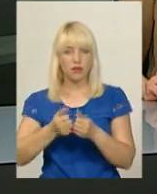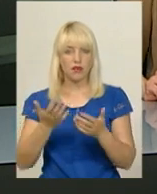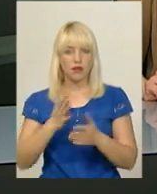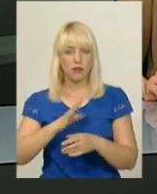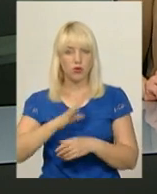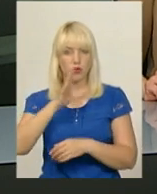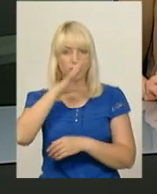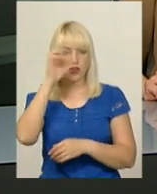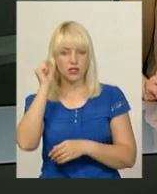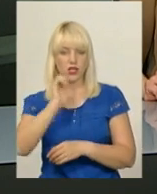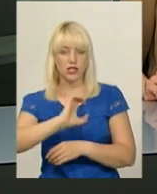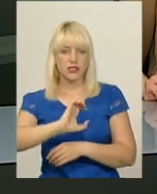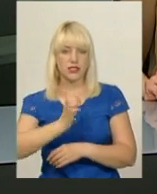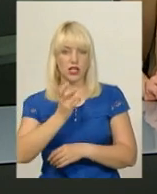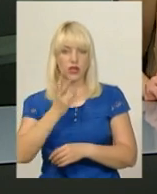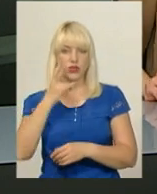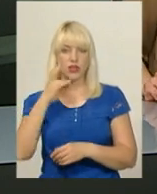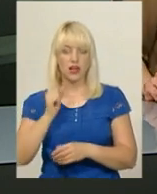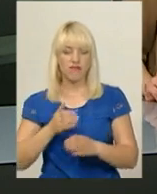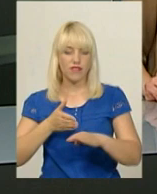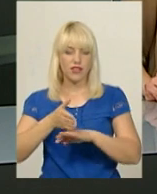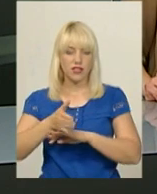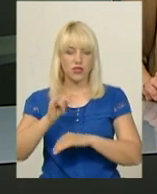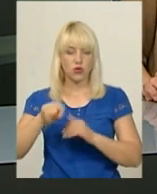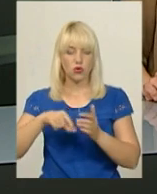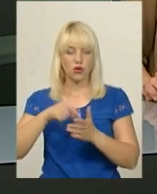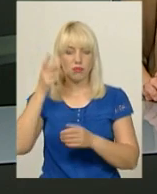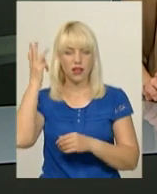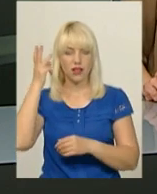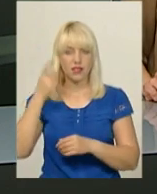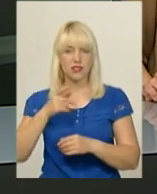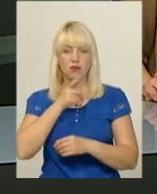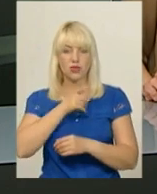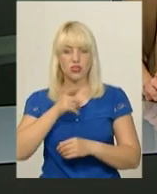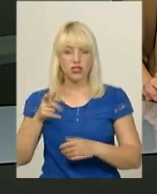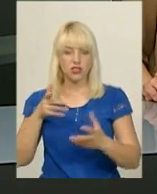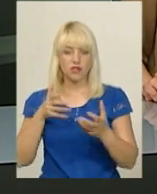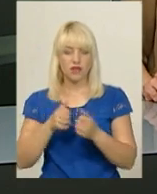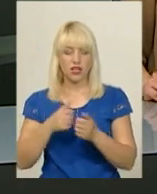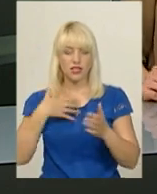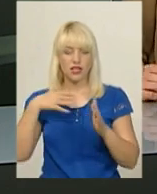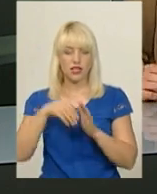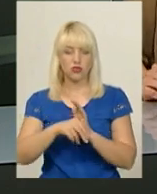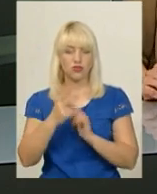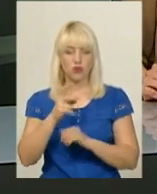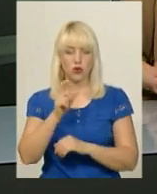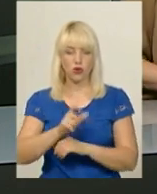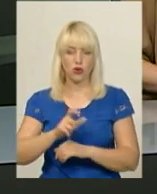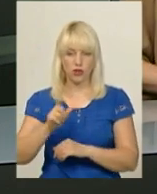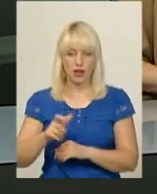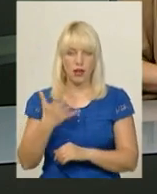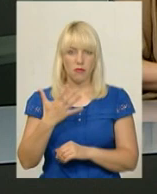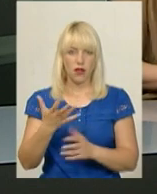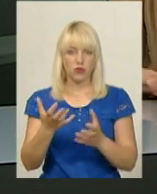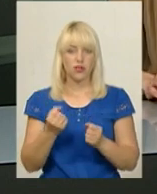в ніч проти середини на в'їзді у Хмельницький. Під час аварії загинуло двоє людей, п'ятеро отримали травми, серед них троє дітей.